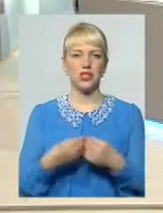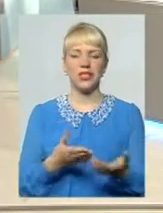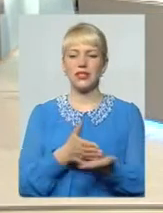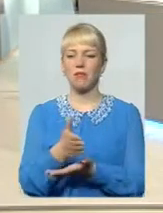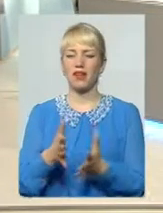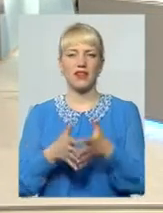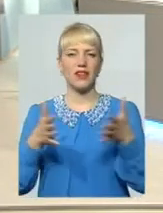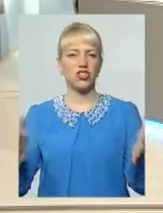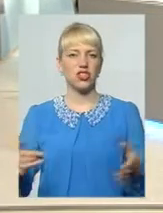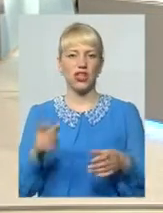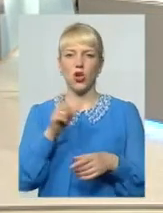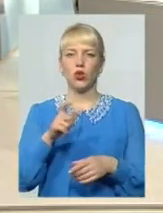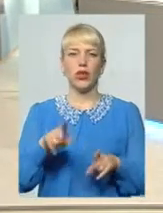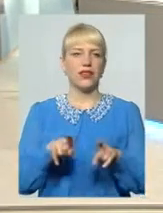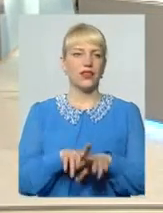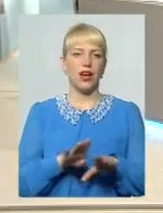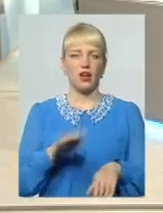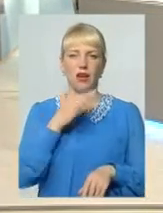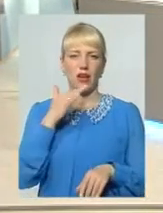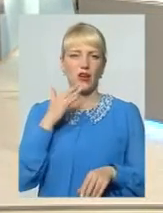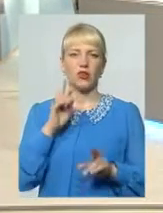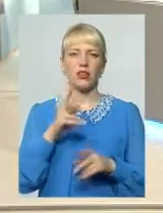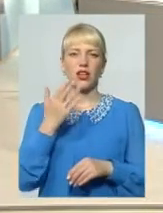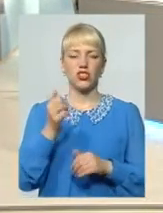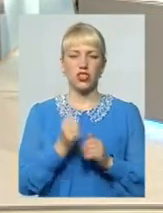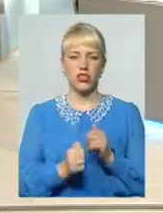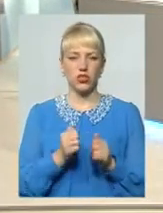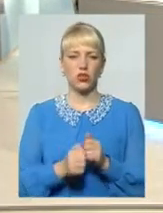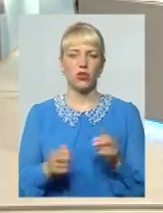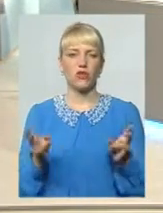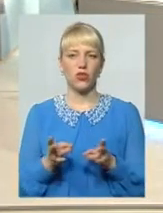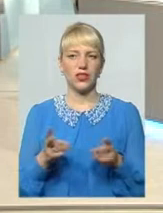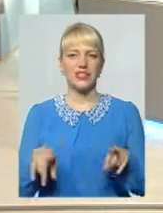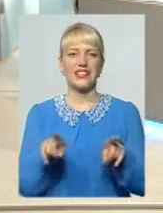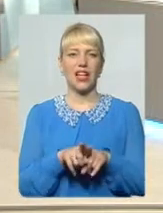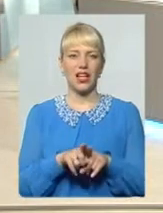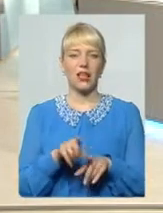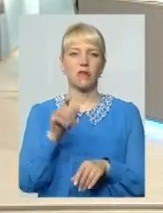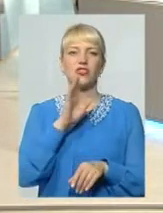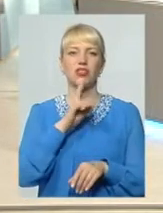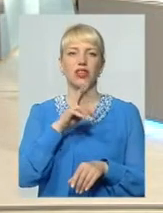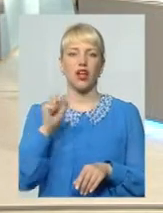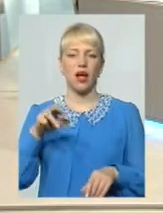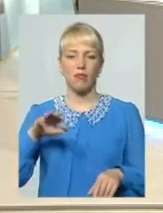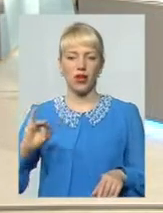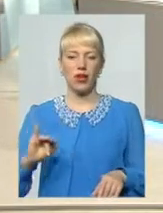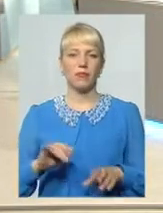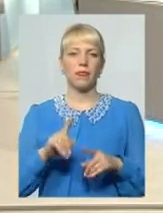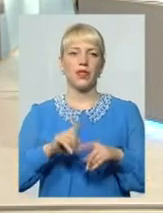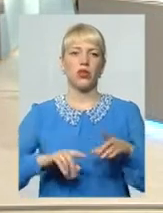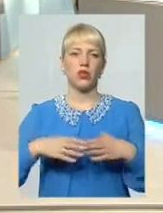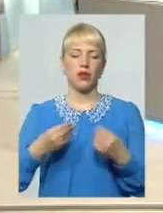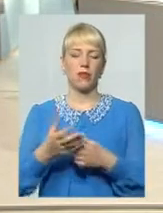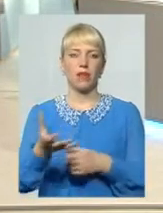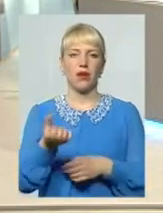величезний, людей не так багато Паня Тетяна, як часто доводиться з такими жінками, з такими родинами Брати